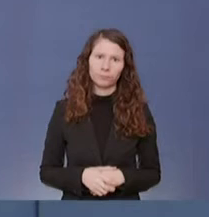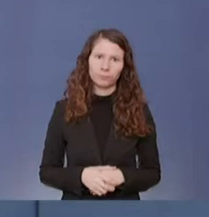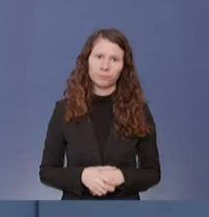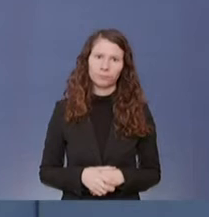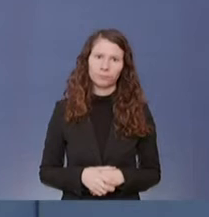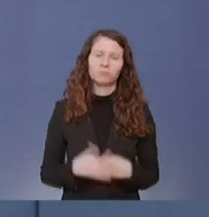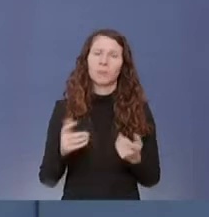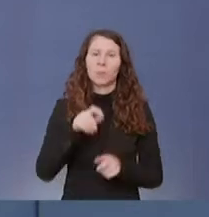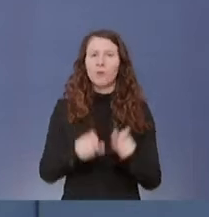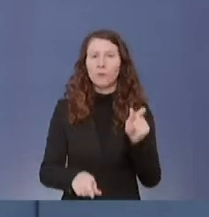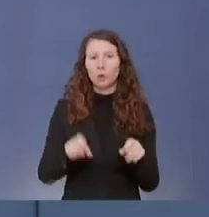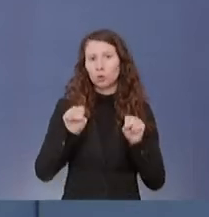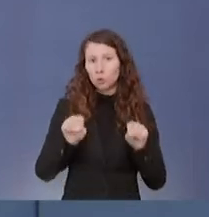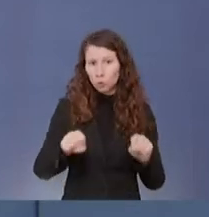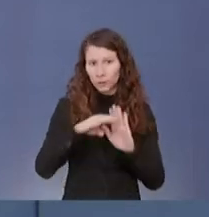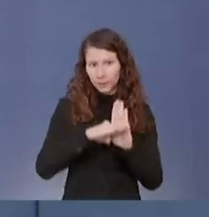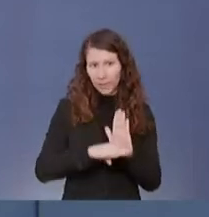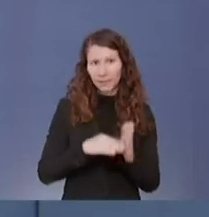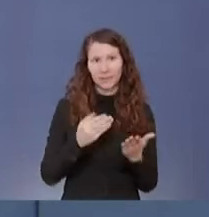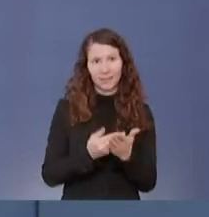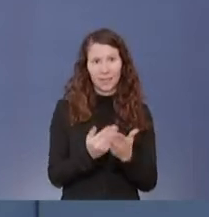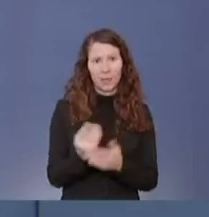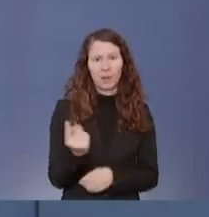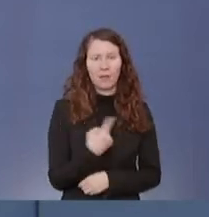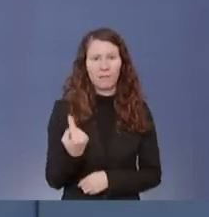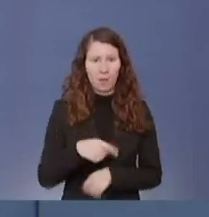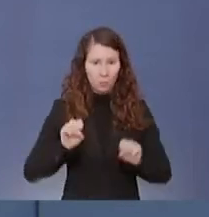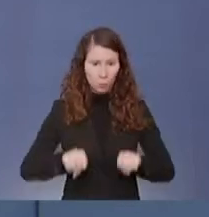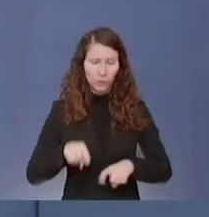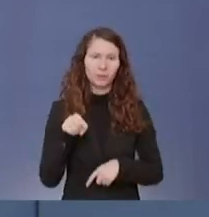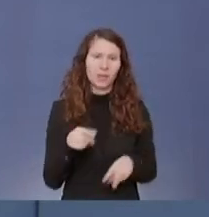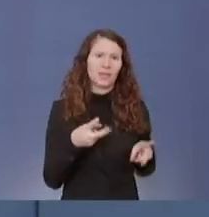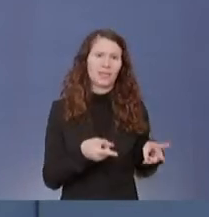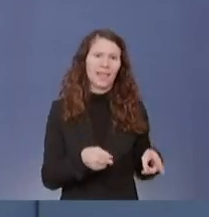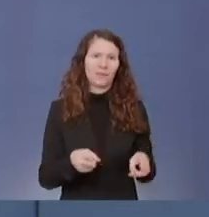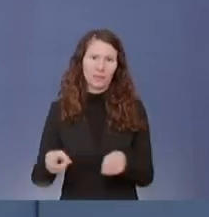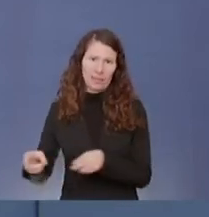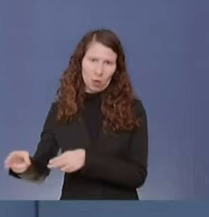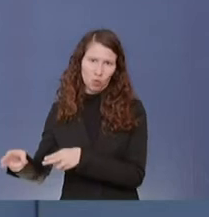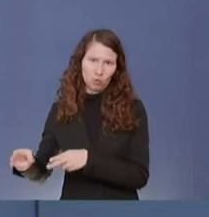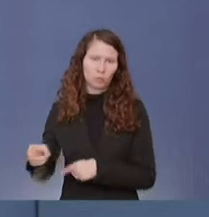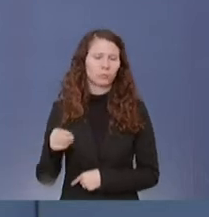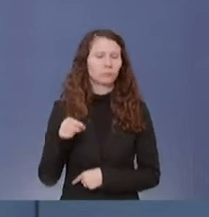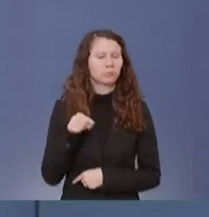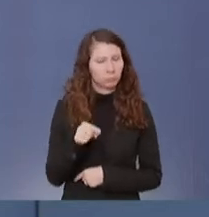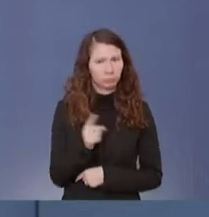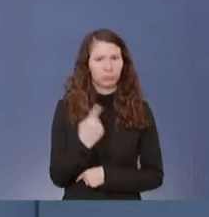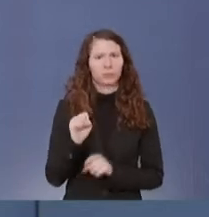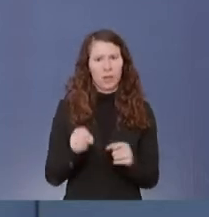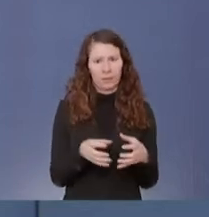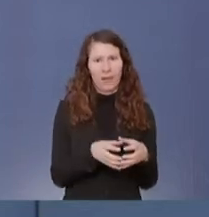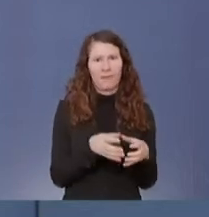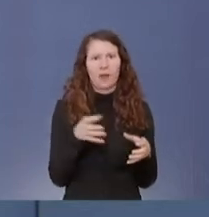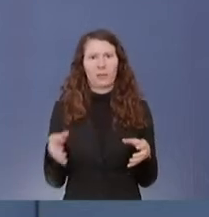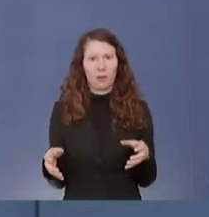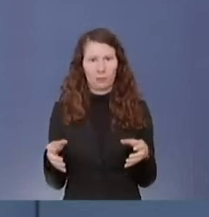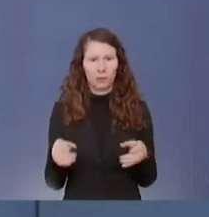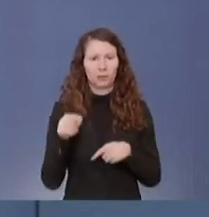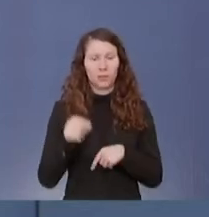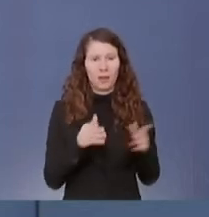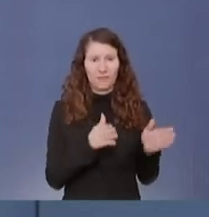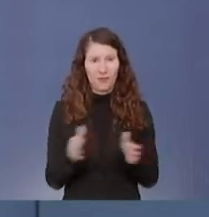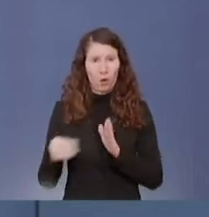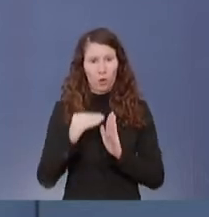Bevölkerungsschutzgesetzes, haben wir die Möglichkeit, diese Sequenzierung zu erweitern. Und an dieser Verordnung arbeiten wir mit